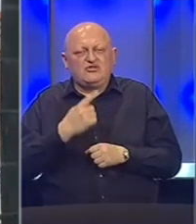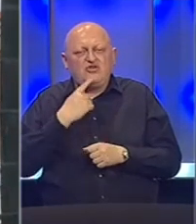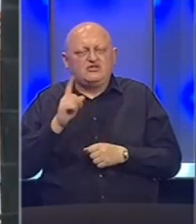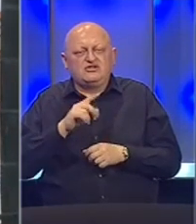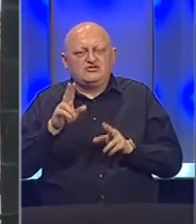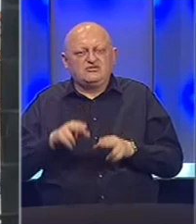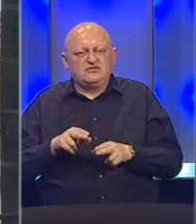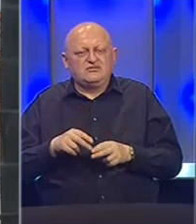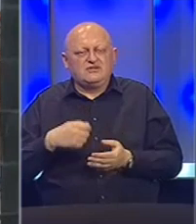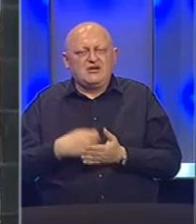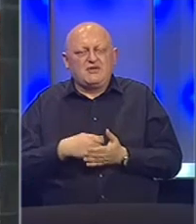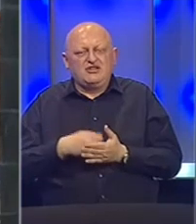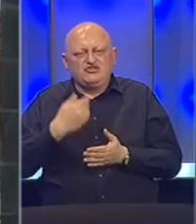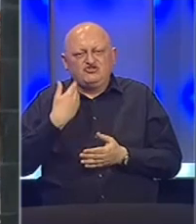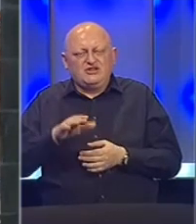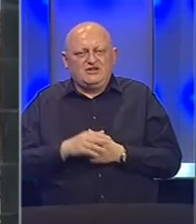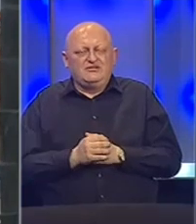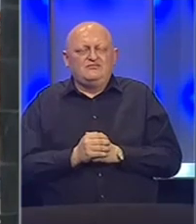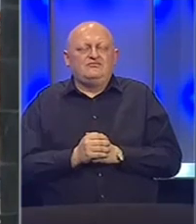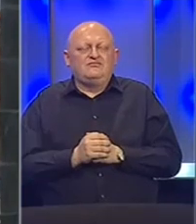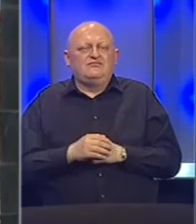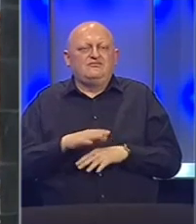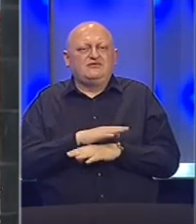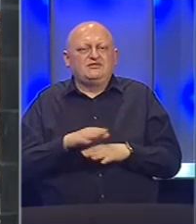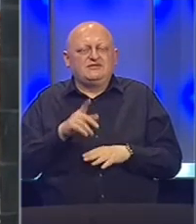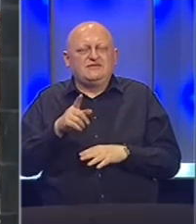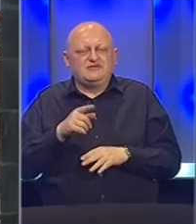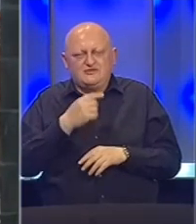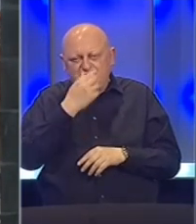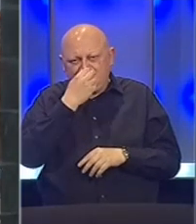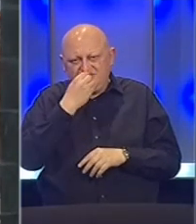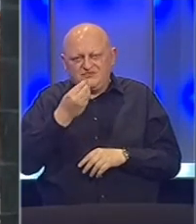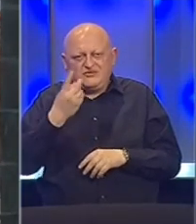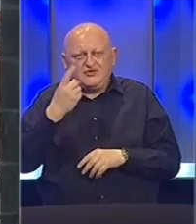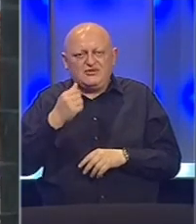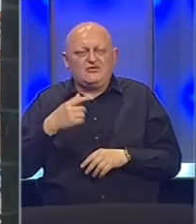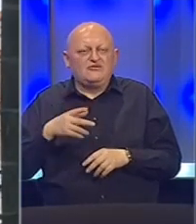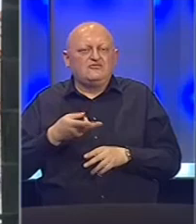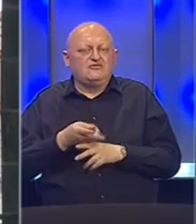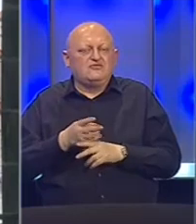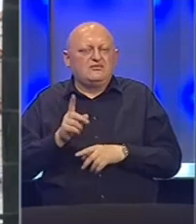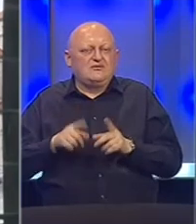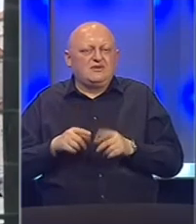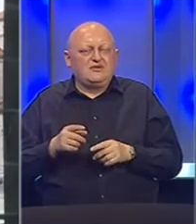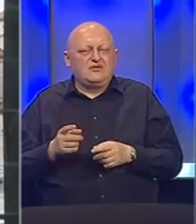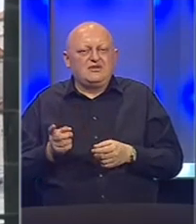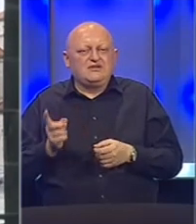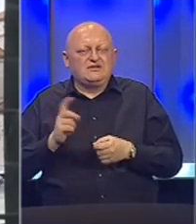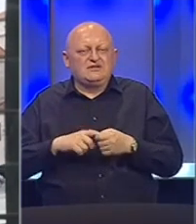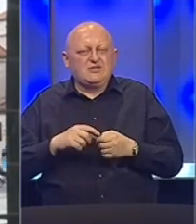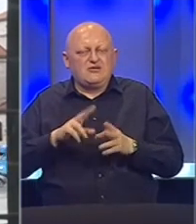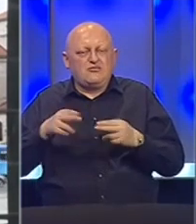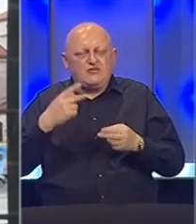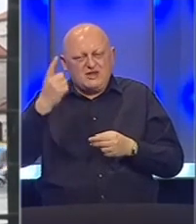zna da se neće moći neplatiti šteta. Dakle, sve su to stva, dobro je rekao jednom, duhovito rekao, između sklapanja ugovora na